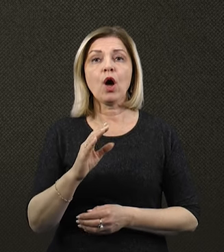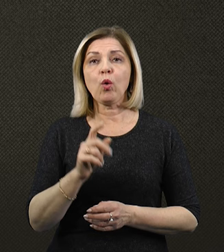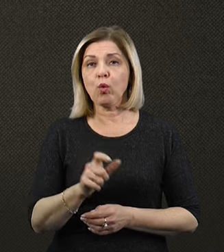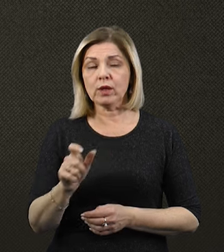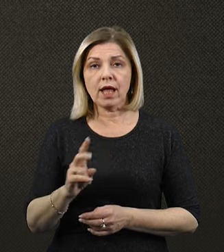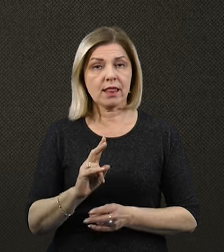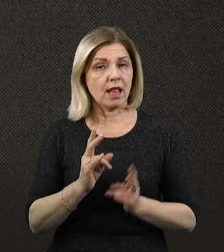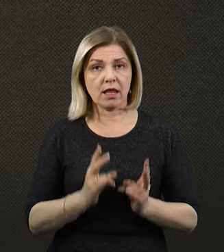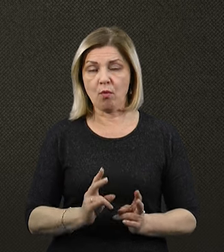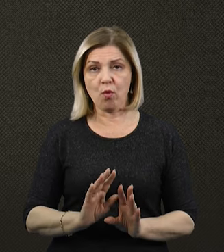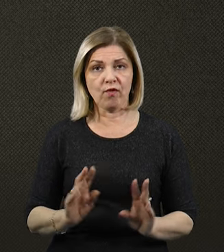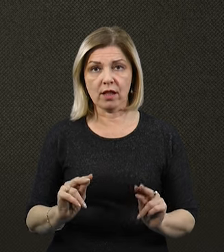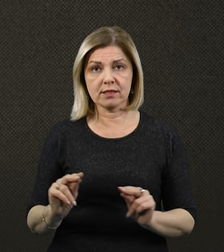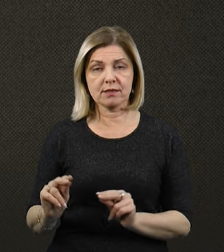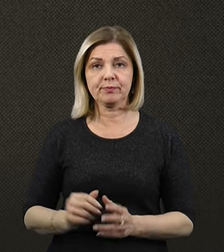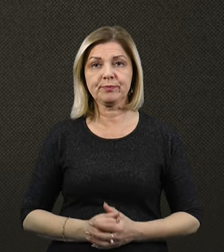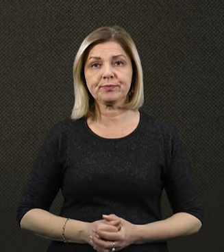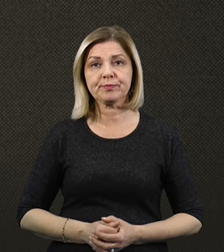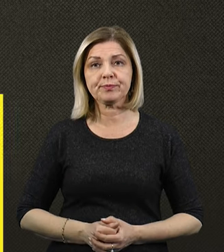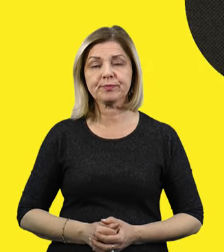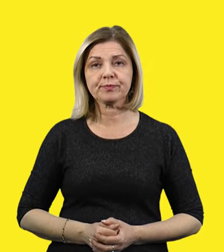травмувались, повідомили у Миколаївській ОВА.